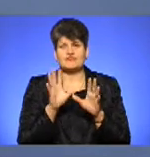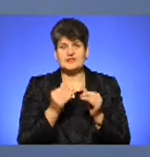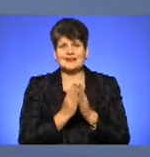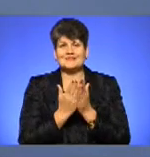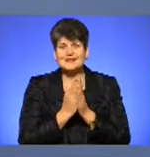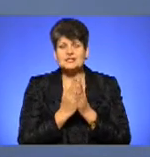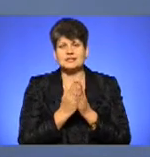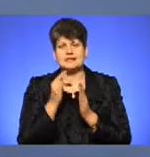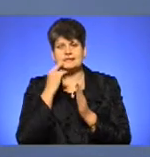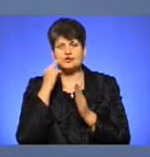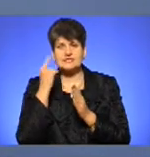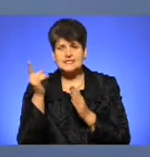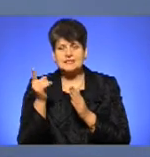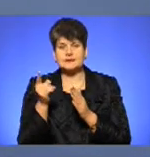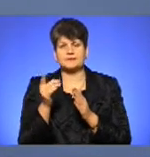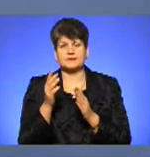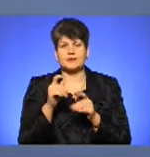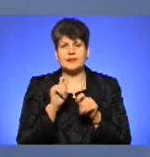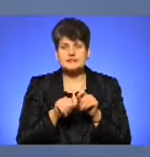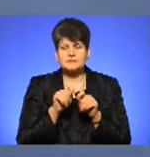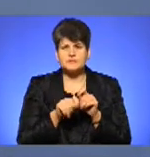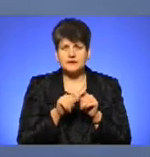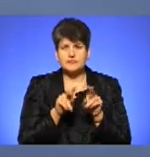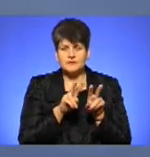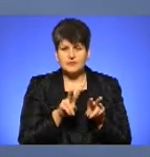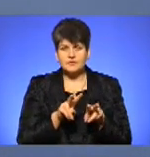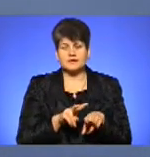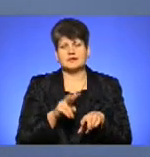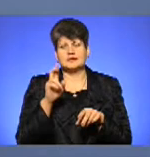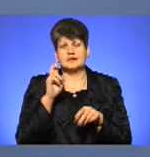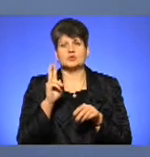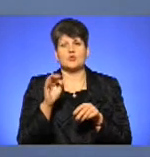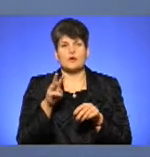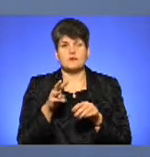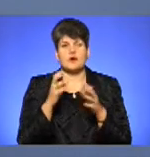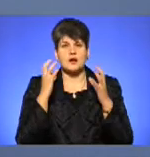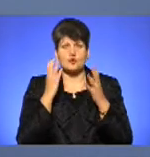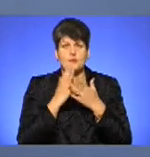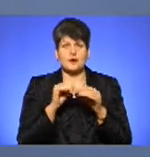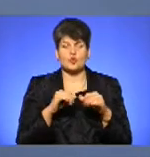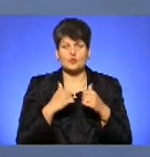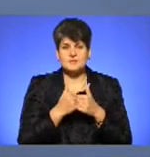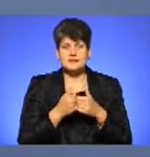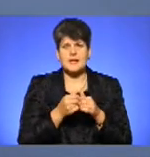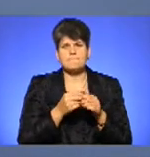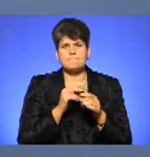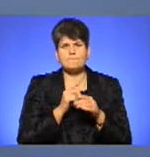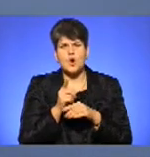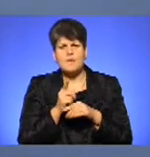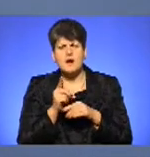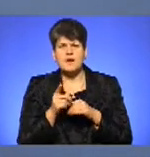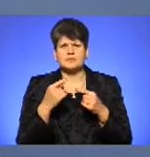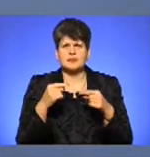проходить з Росії походженням, експертну оцінку, Держкомтелерадіо має комісію і пропаганда вже, всі ці дугини,